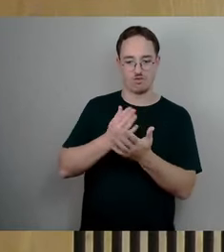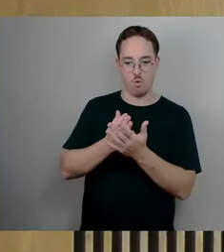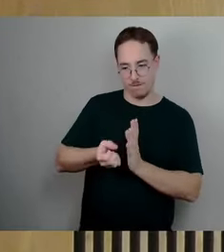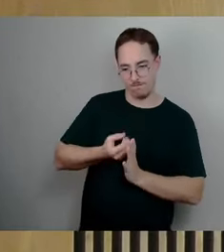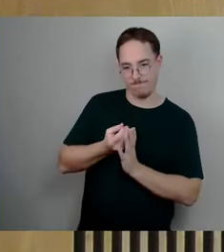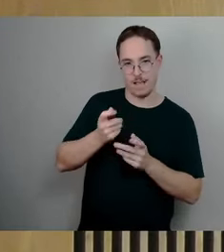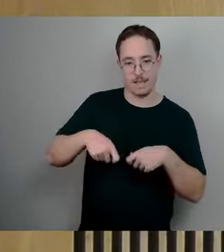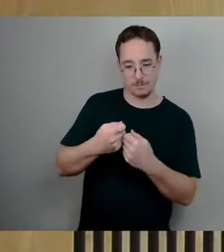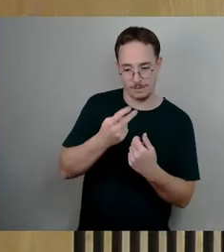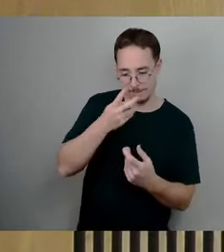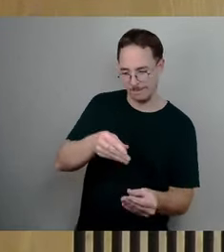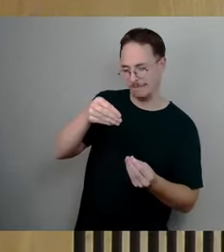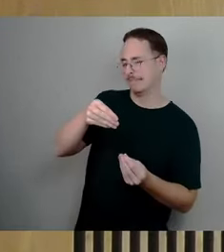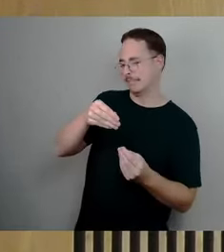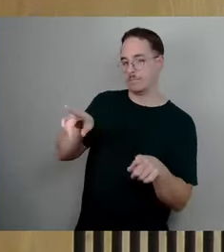Nachfrage.